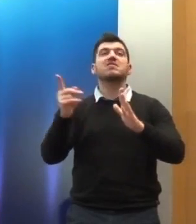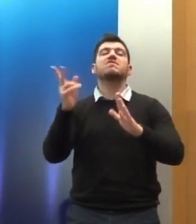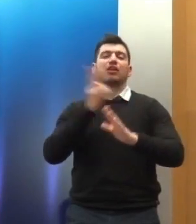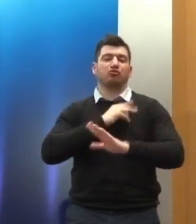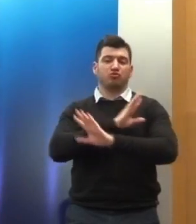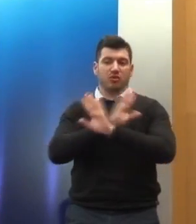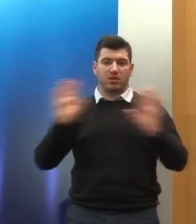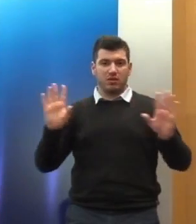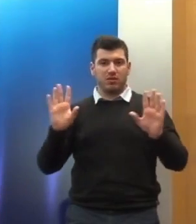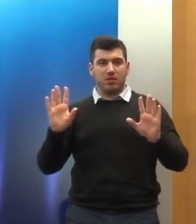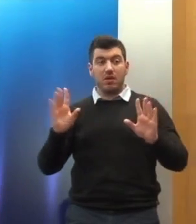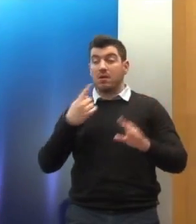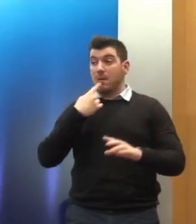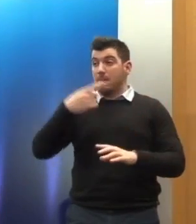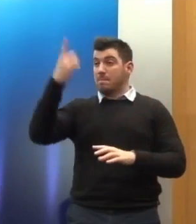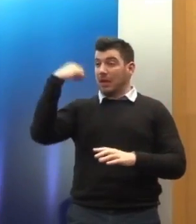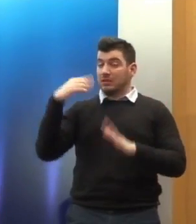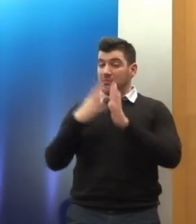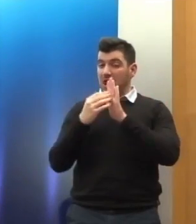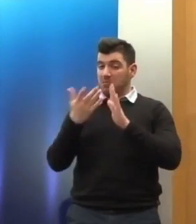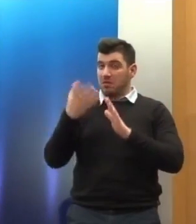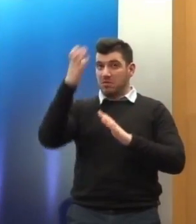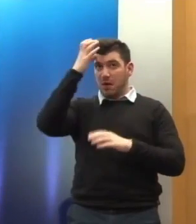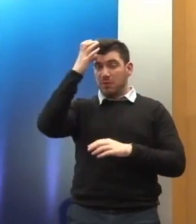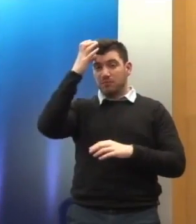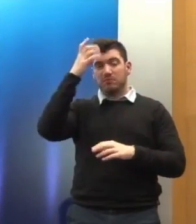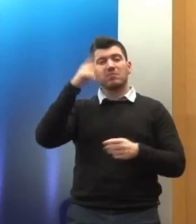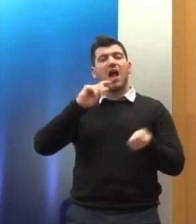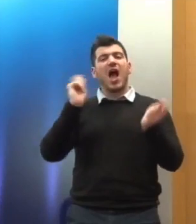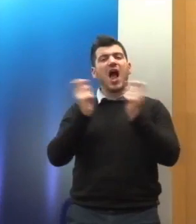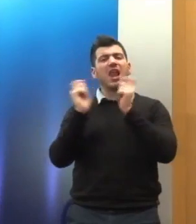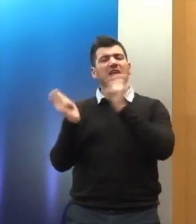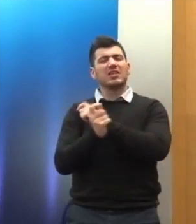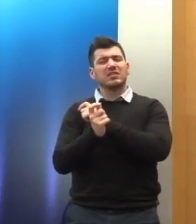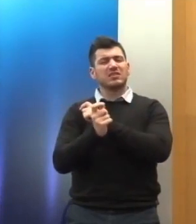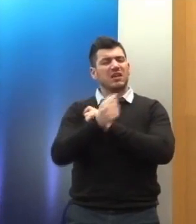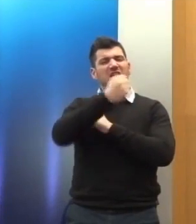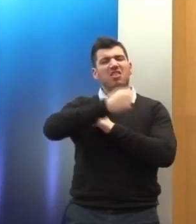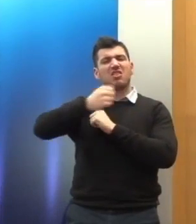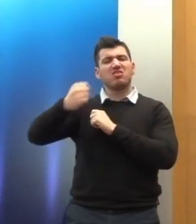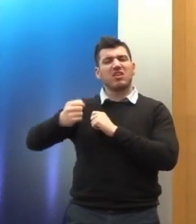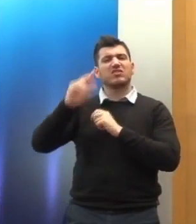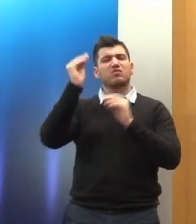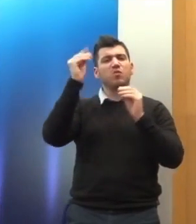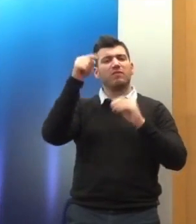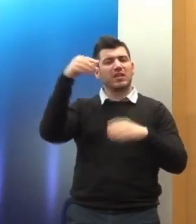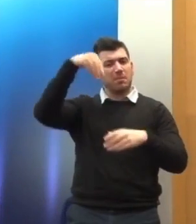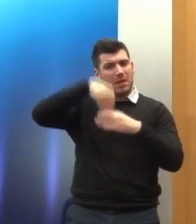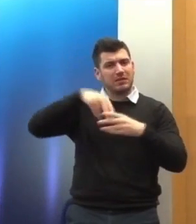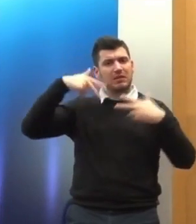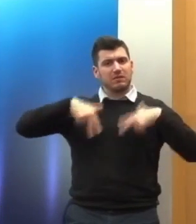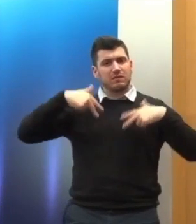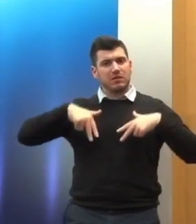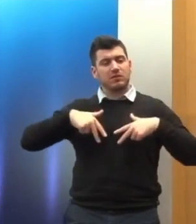συμβολικό επίπεδο πέρυσι τον Νοέμβριο με τις αλλαγές προσώπων στο εσωτερικό της κυβέρνησης δόθηκε ένα